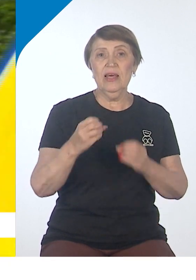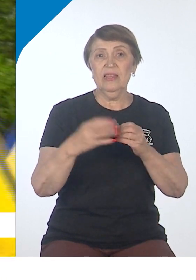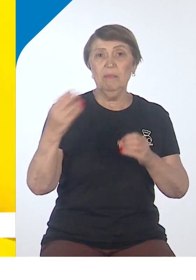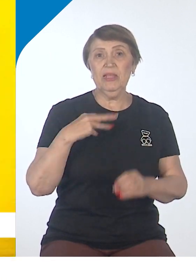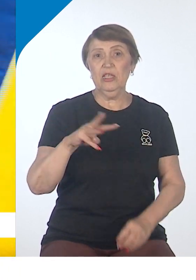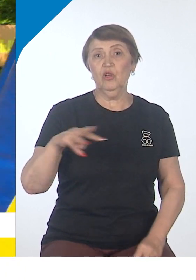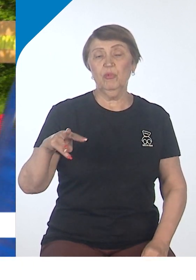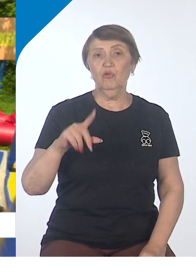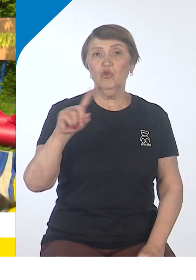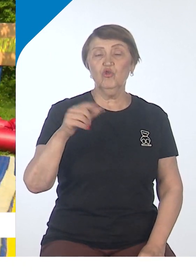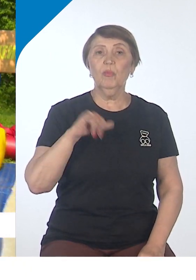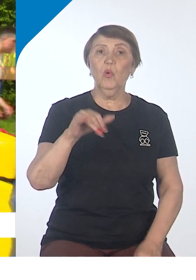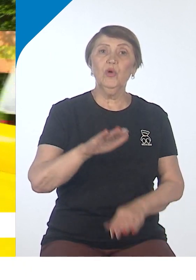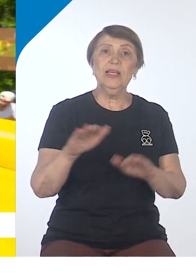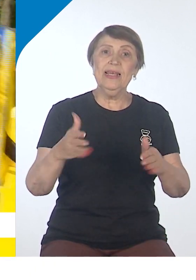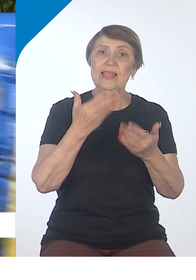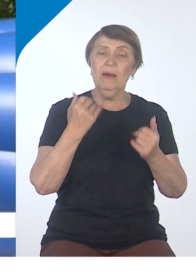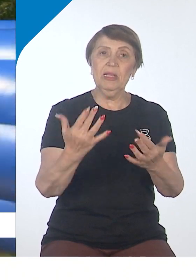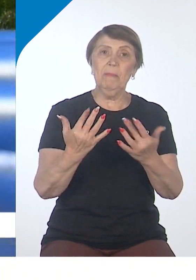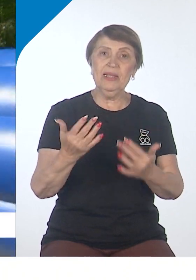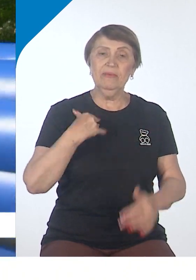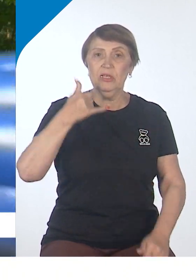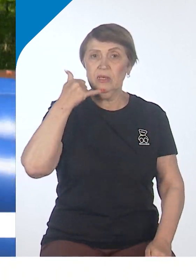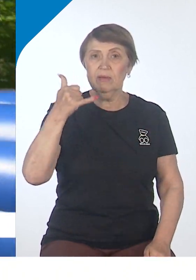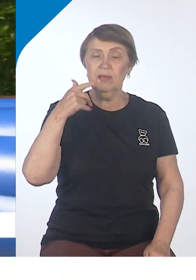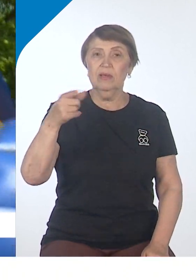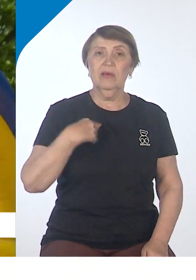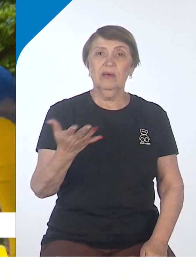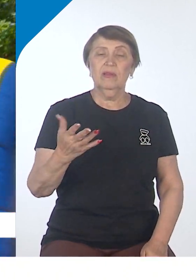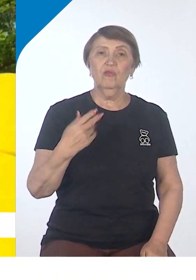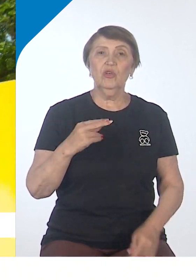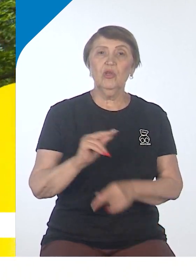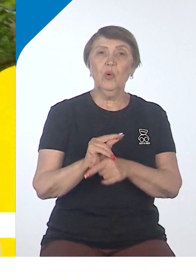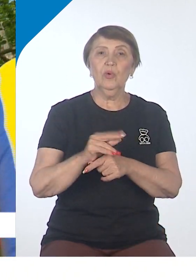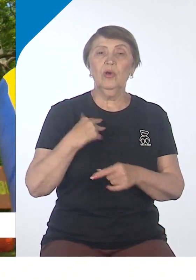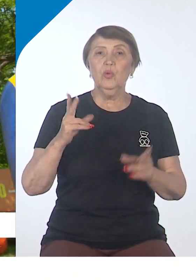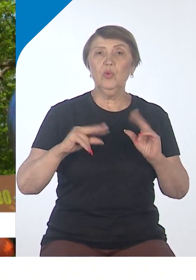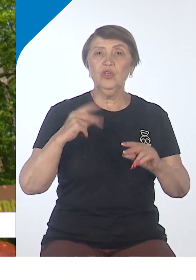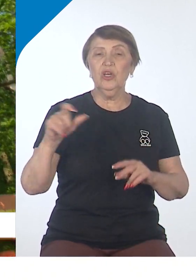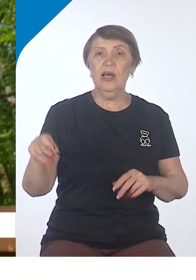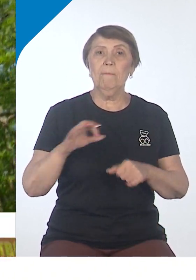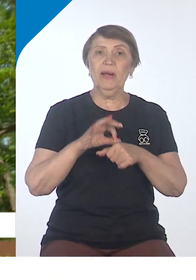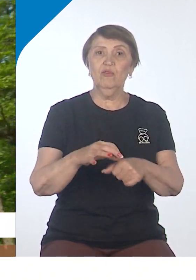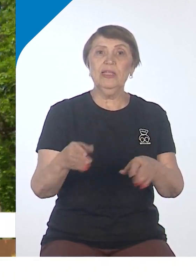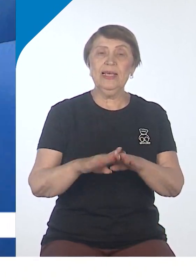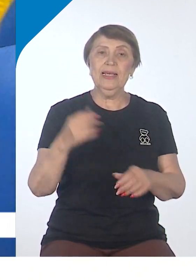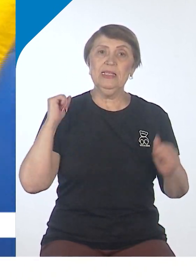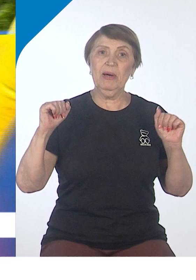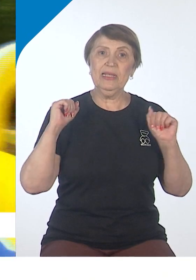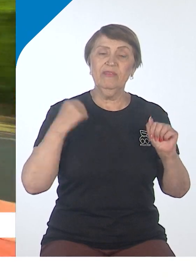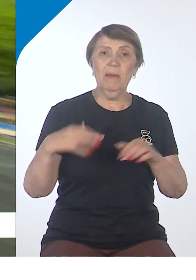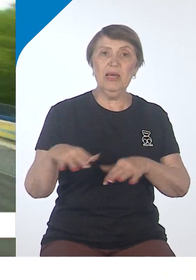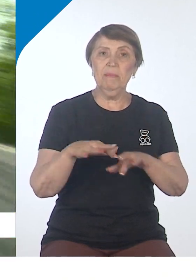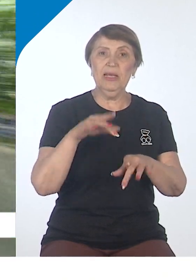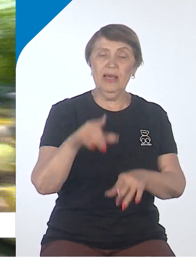минут. А чтобы у детей не было потребности в гаджетах, вожатые проводят в том числе такие масштабные спортивные мероприятия. Также лагеря